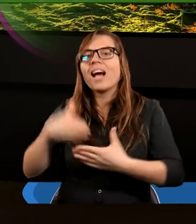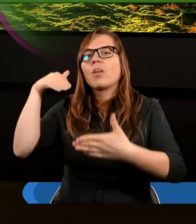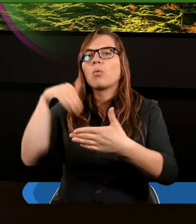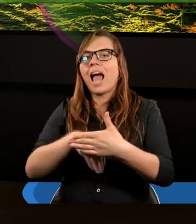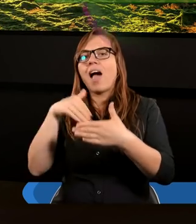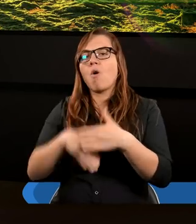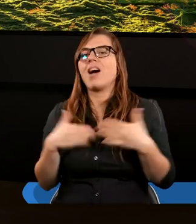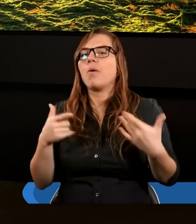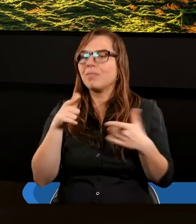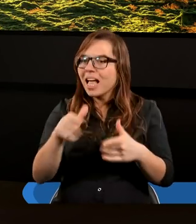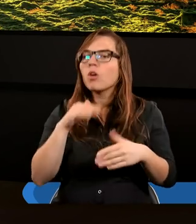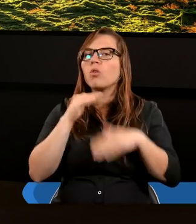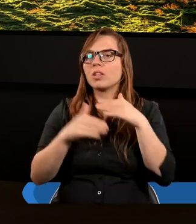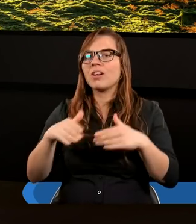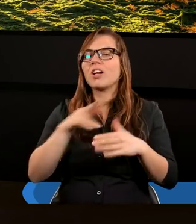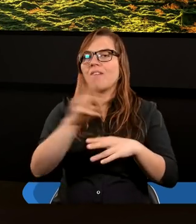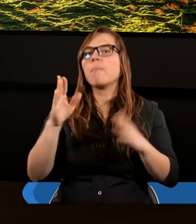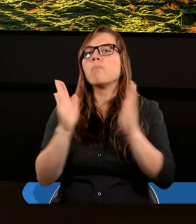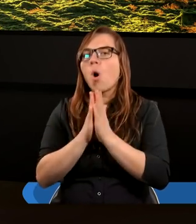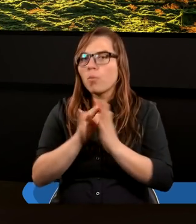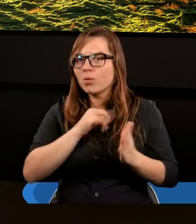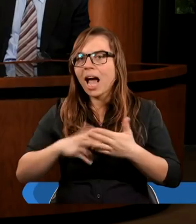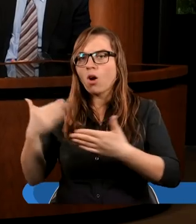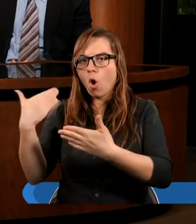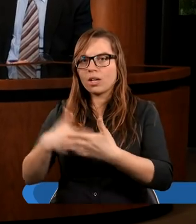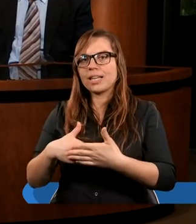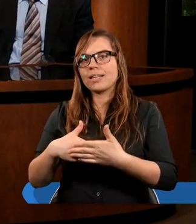zachowałem. Pomódlmy się na koniec.